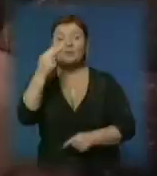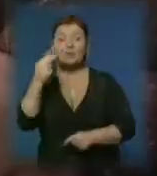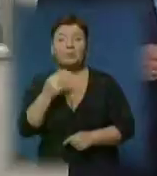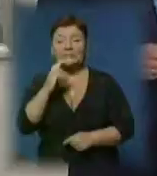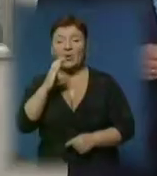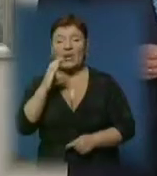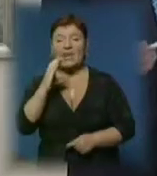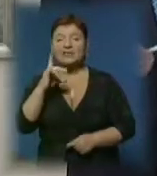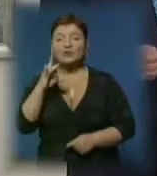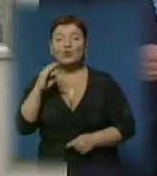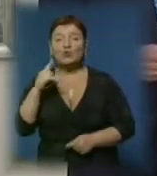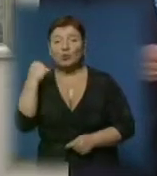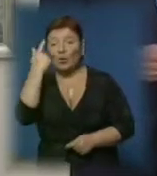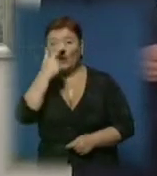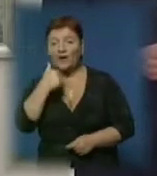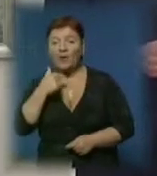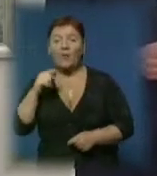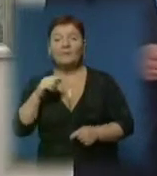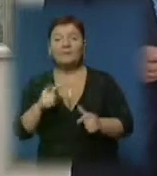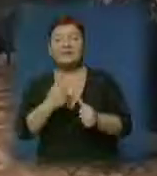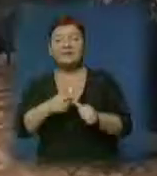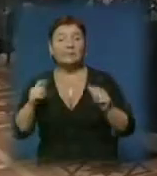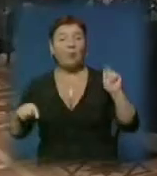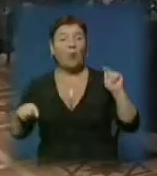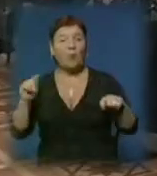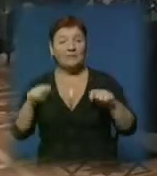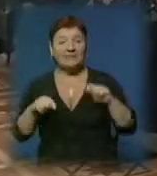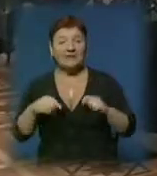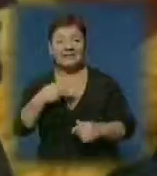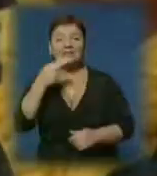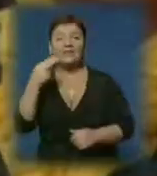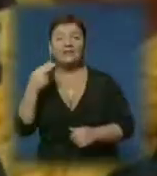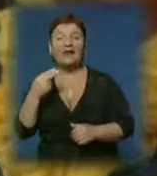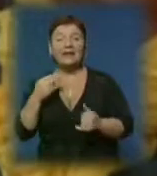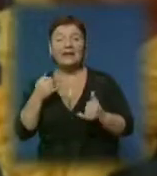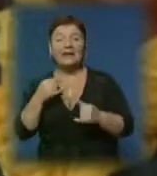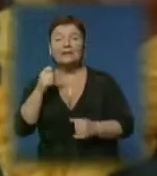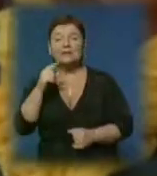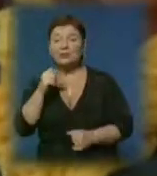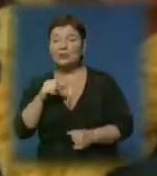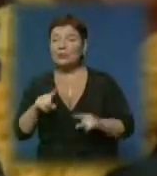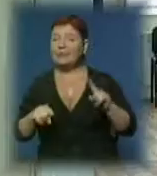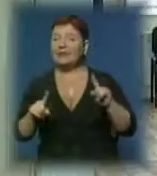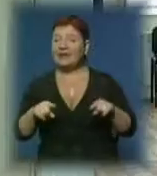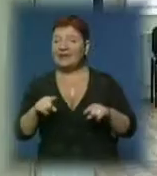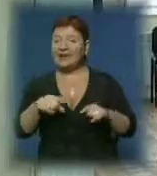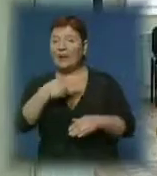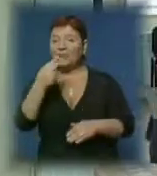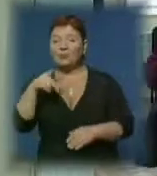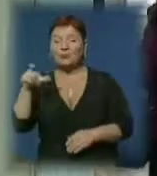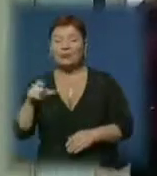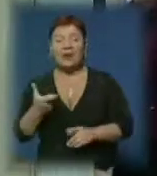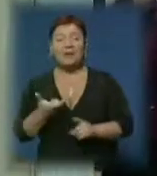скульптури під загальною назвою «Осінь». Щоправда, цього разу змалювали золоту пору року лише декотрі митці. Більшість